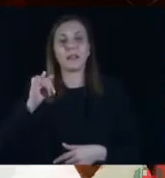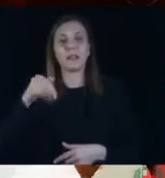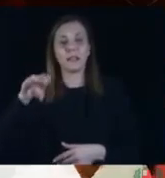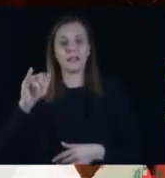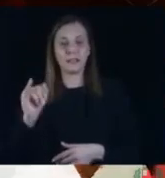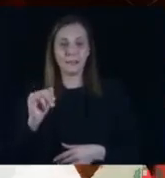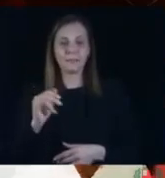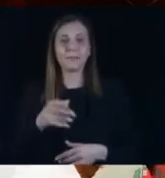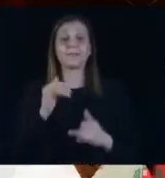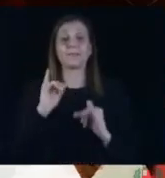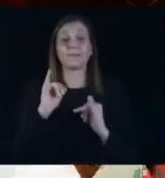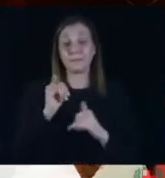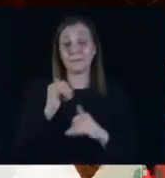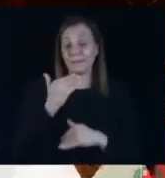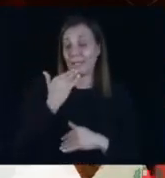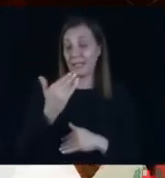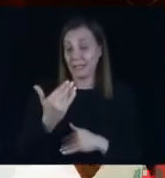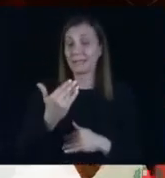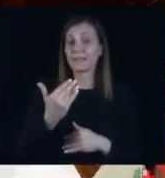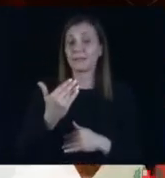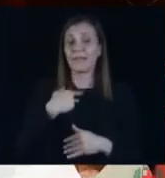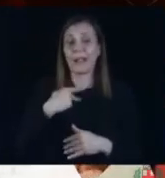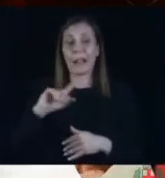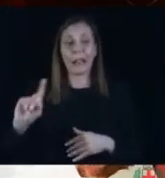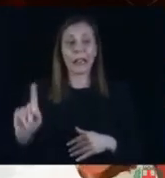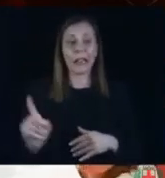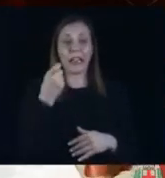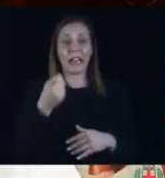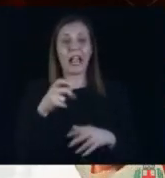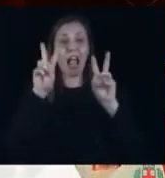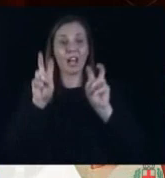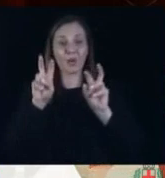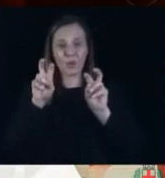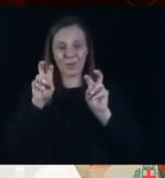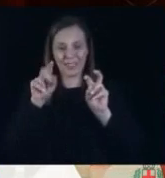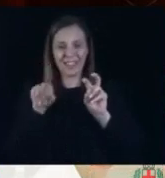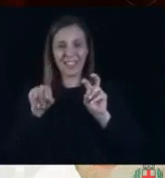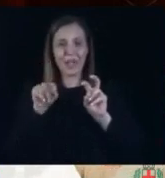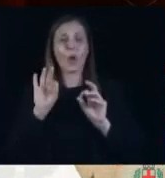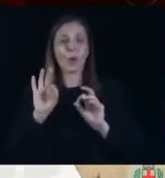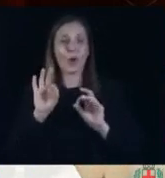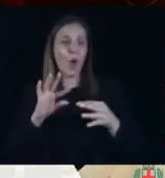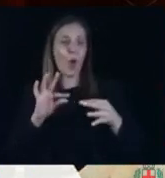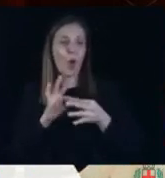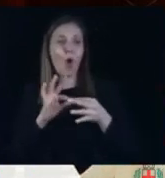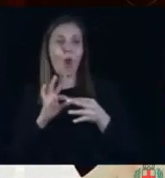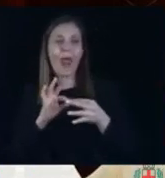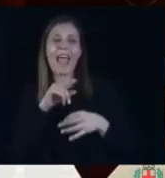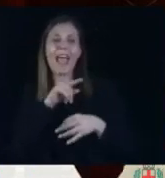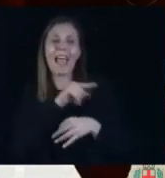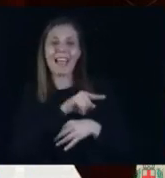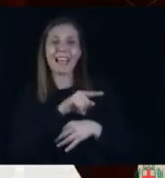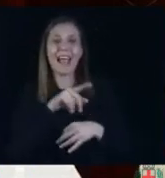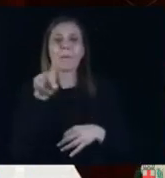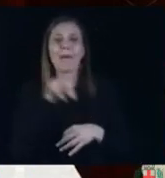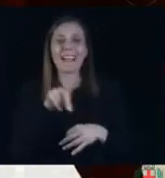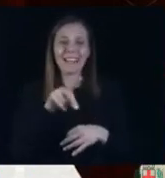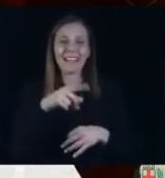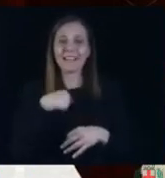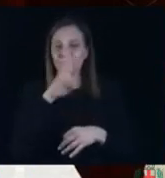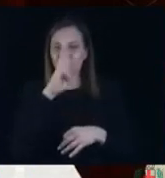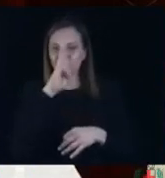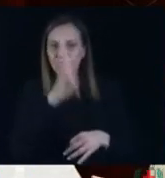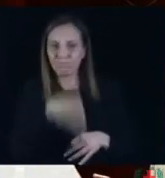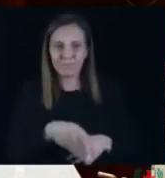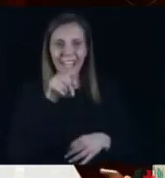Sì, grazie. Riprendo da quest'ultimo tema che è stato toccato in modo opportuno anche dal collega Pantaleo, rivolgendomi direttamente a lei,